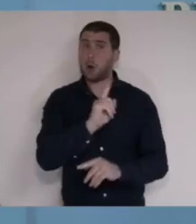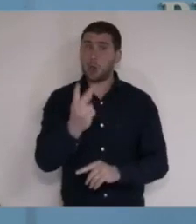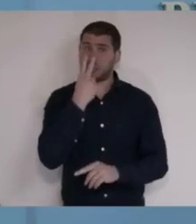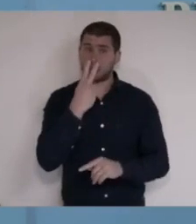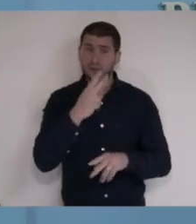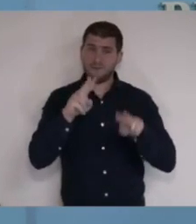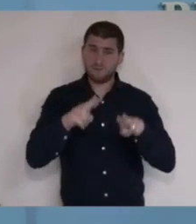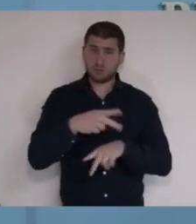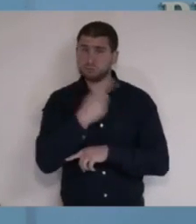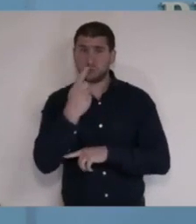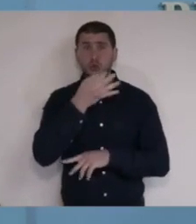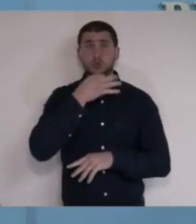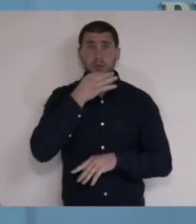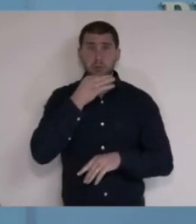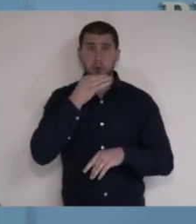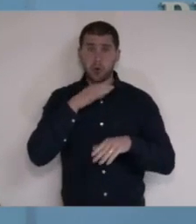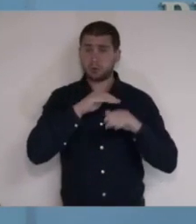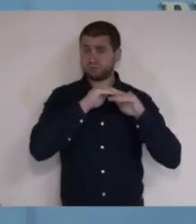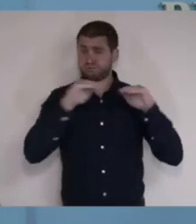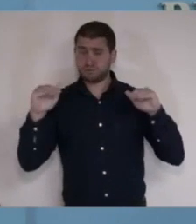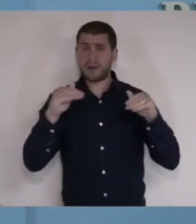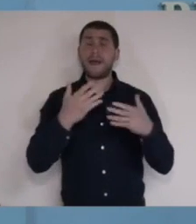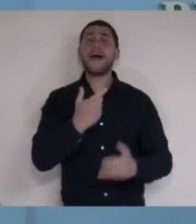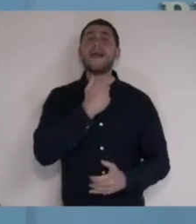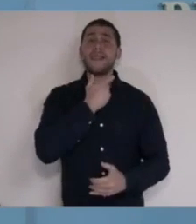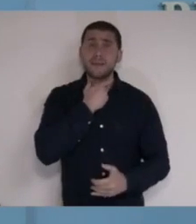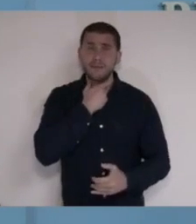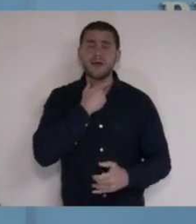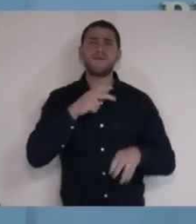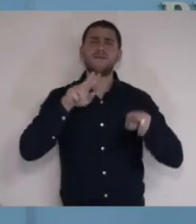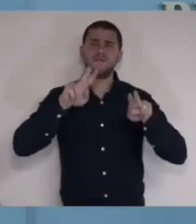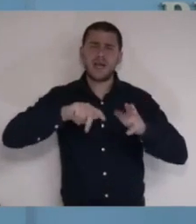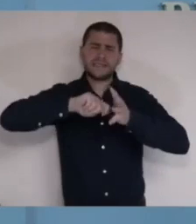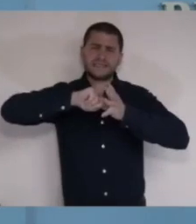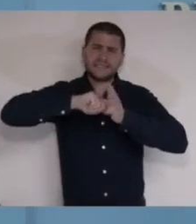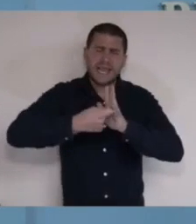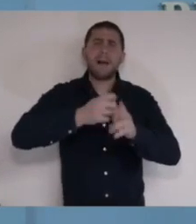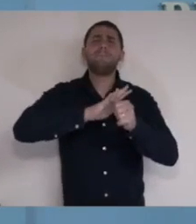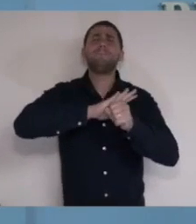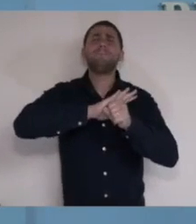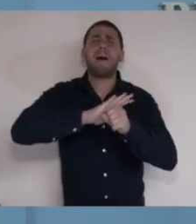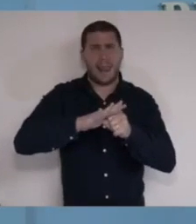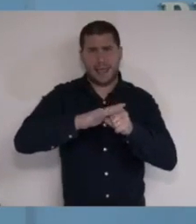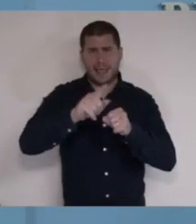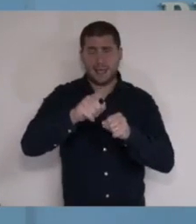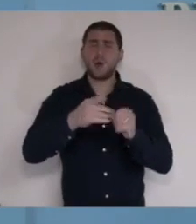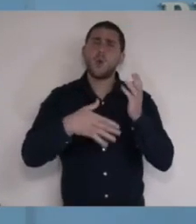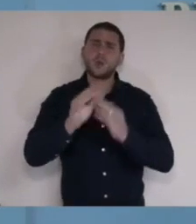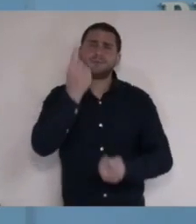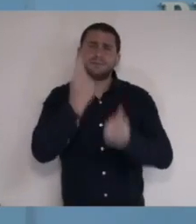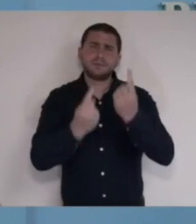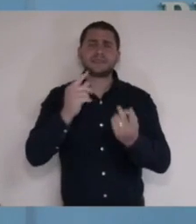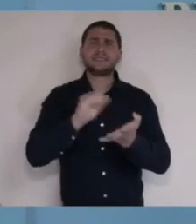נראה שיפור מיידי במגמה, לא יהיה מנוס מלהטיל הסגר מלא למעה